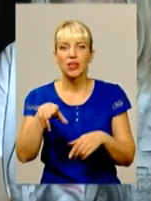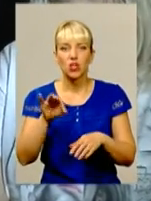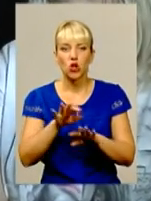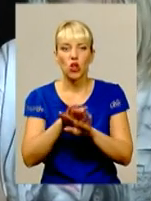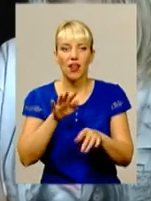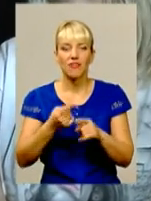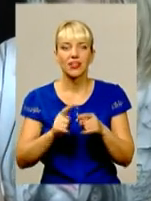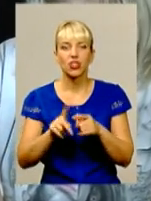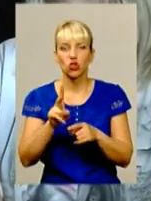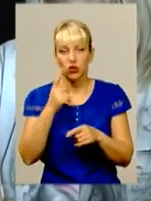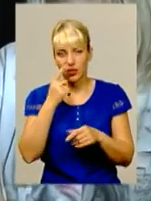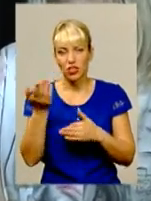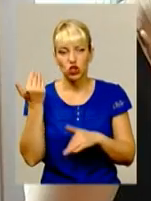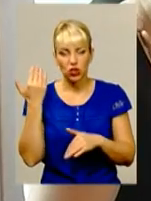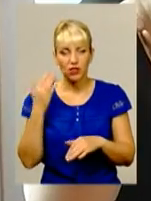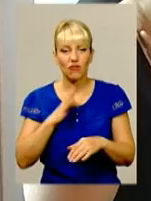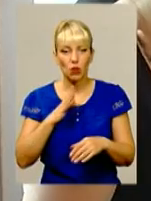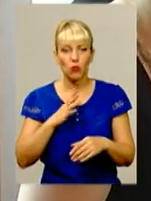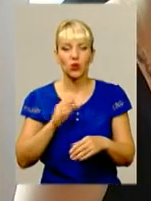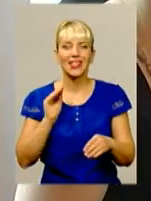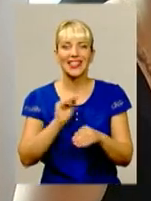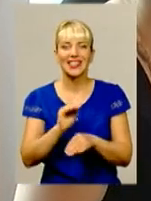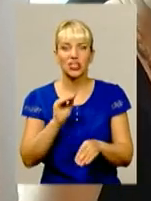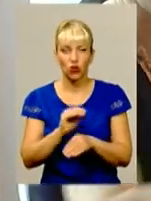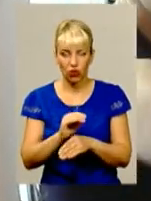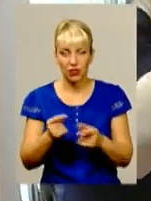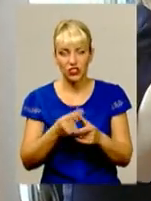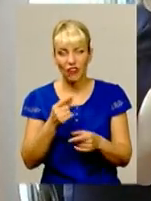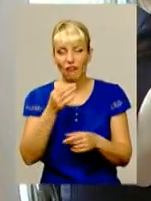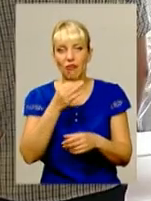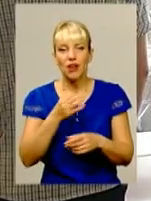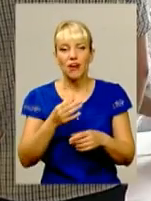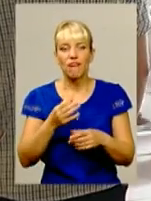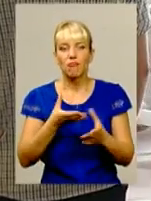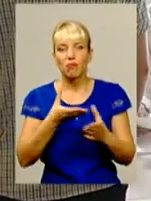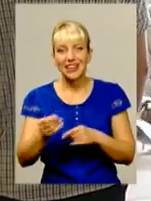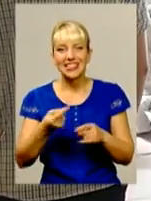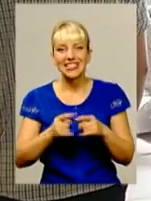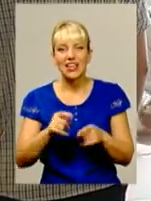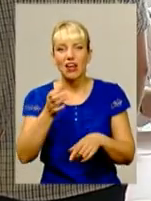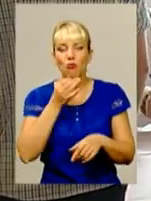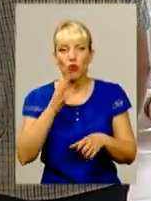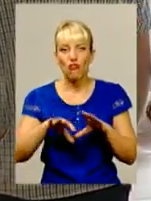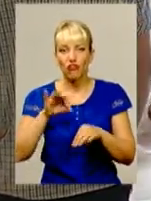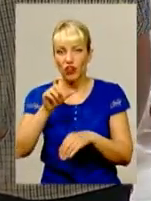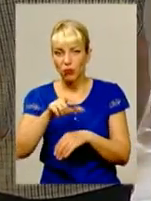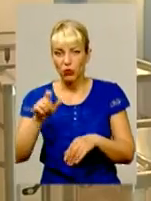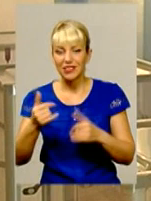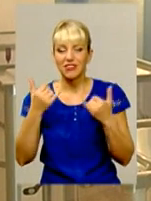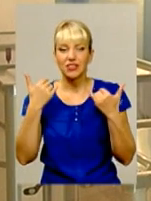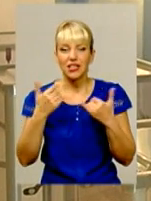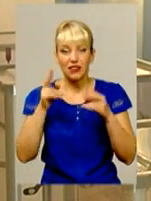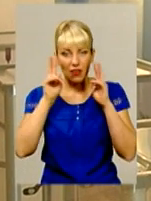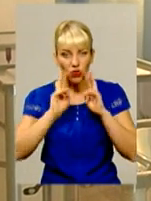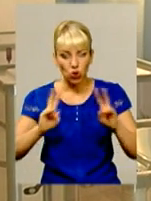ще нещодавно критикували. Чи вплине це на вподобання виборців, поки ще невідомо. Але вже зараз політологи та соціологи